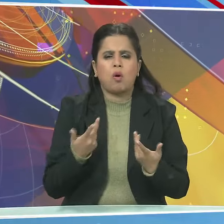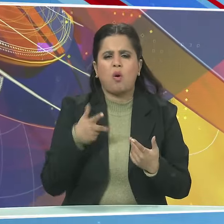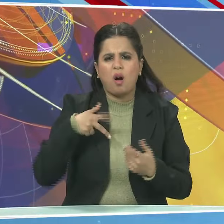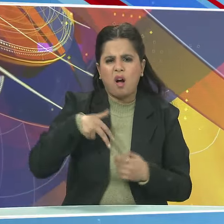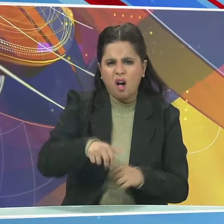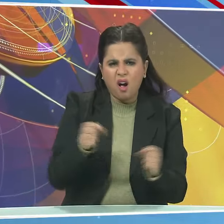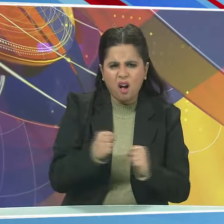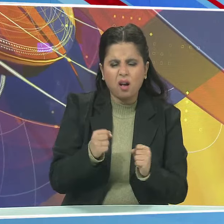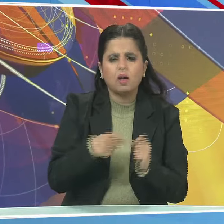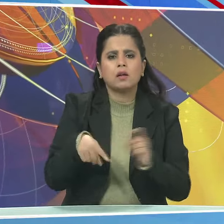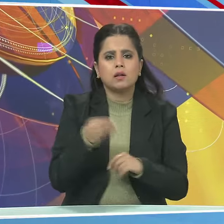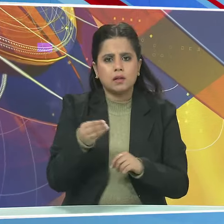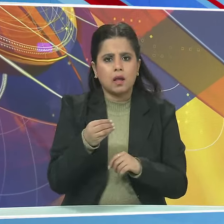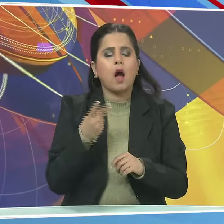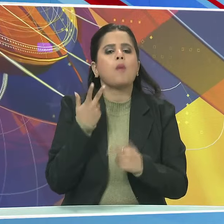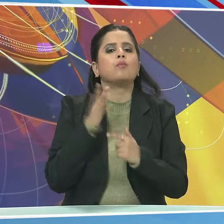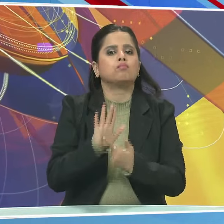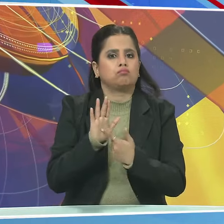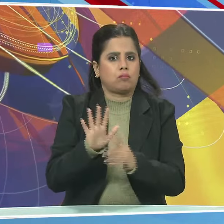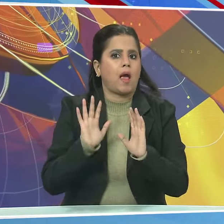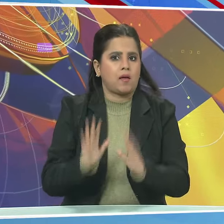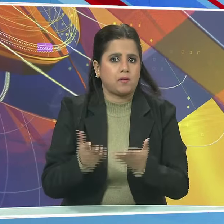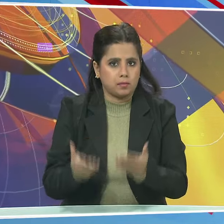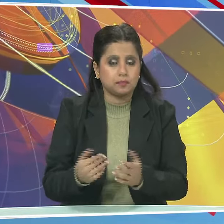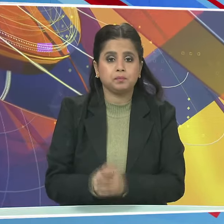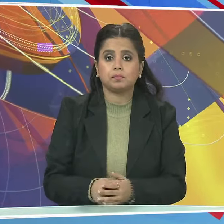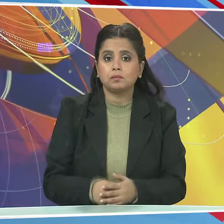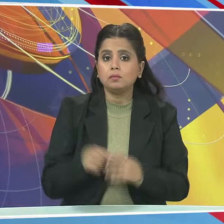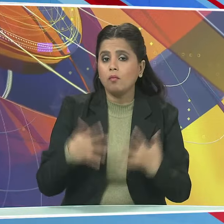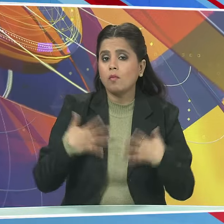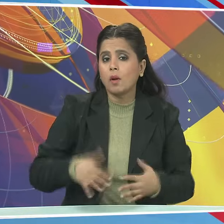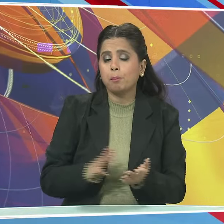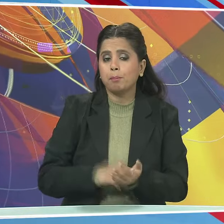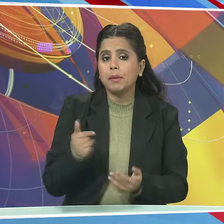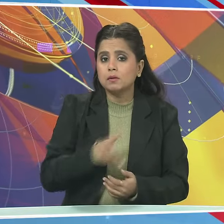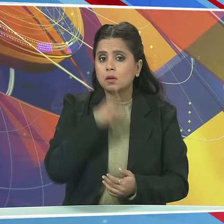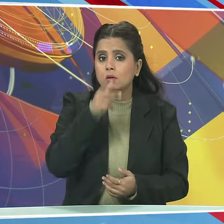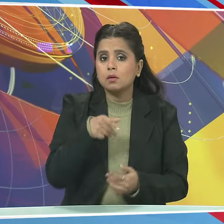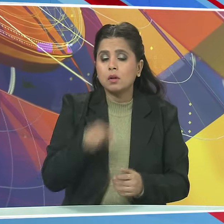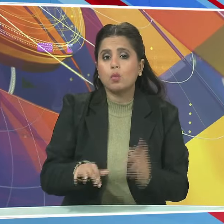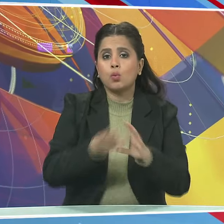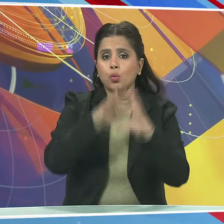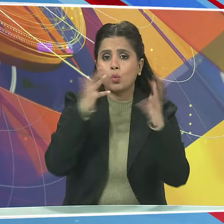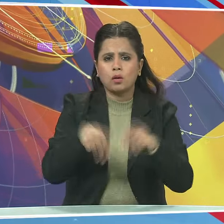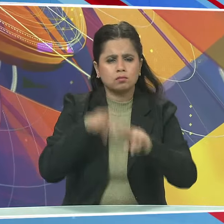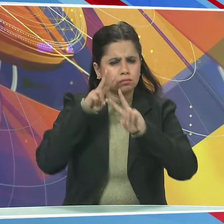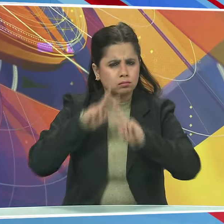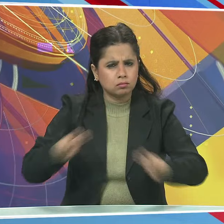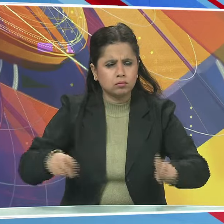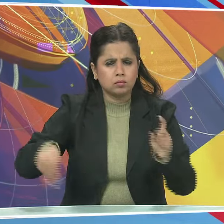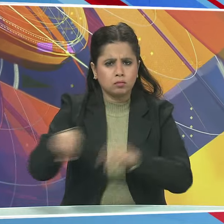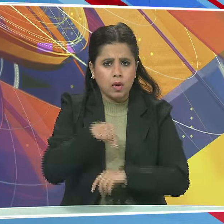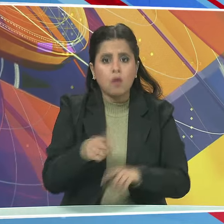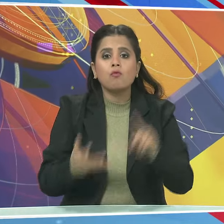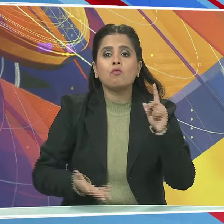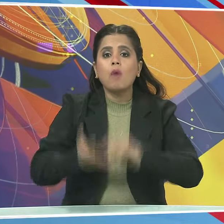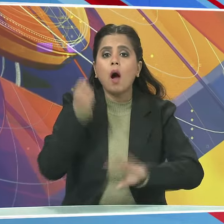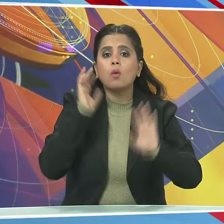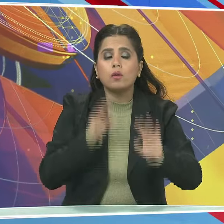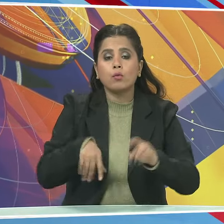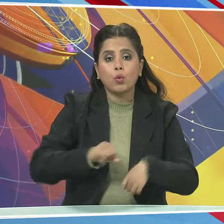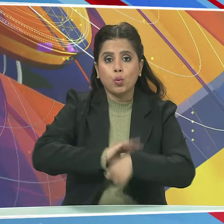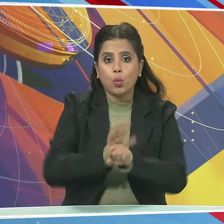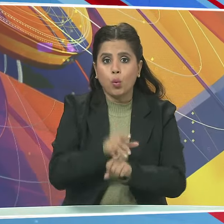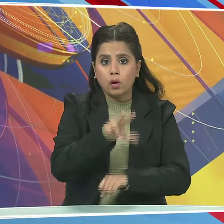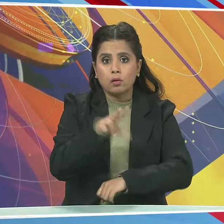का दर्द आधी लक्षण शामिल ह स्वास्त मंत्राले ने बताया कि वैश्विक शोध अध्यनों से पता चला है कि COVID